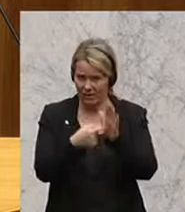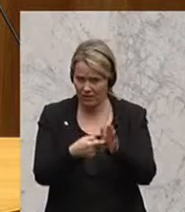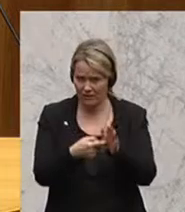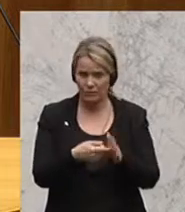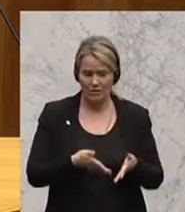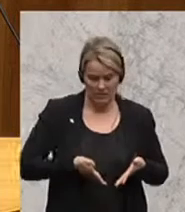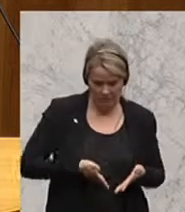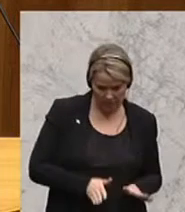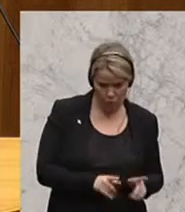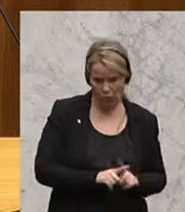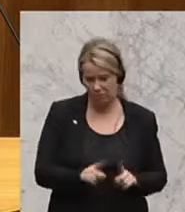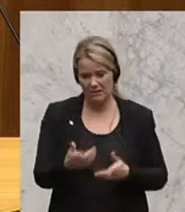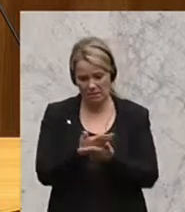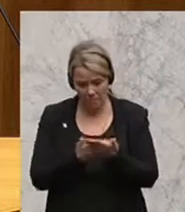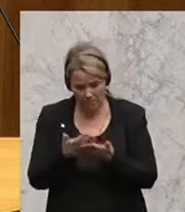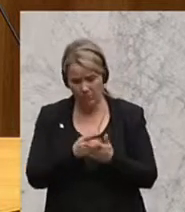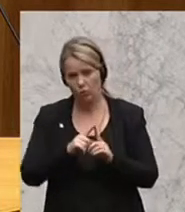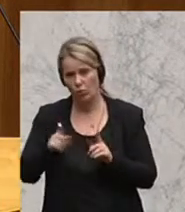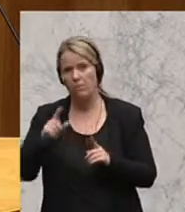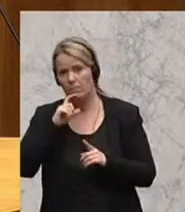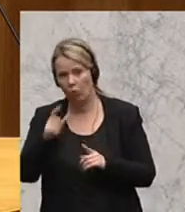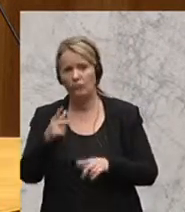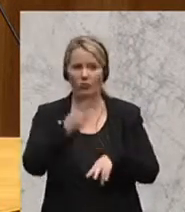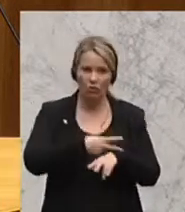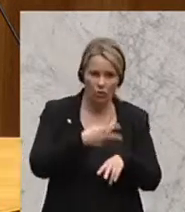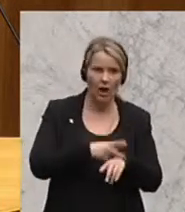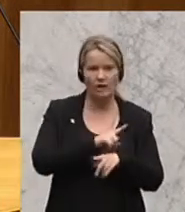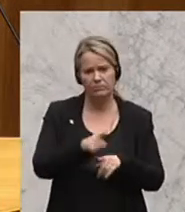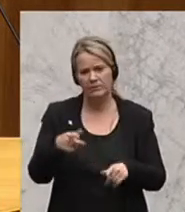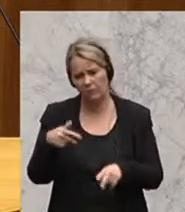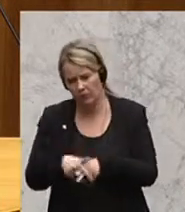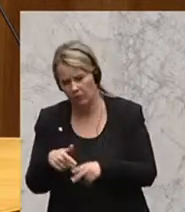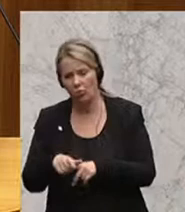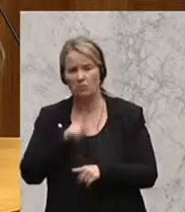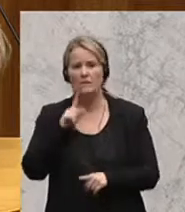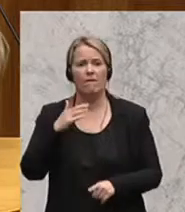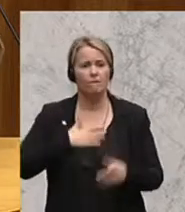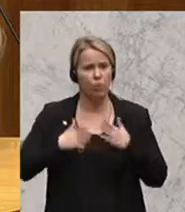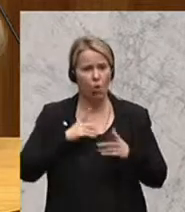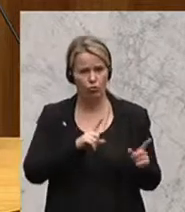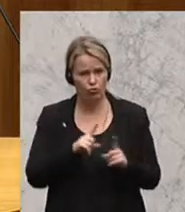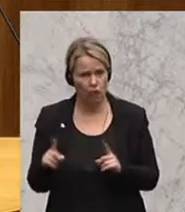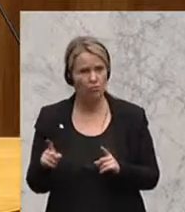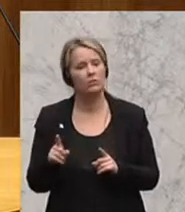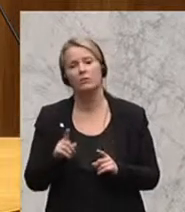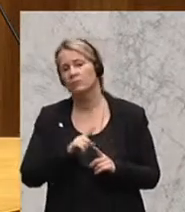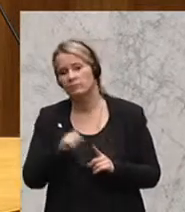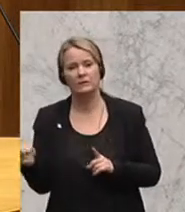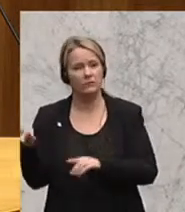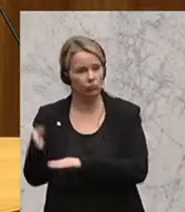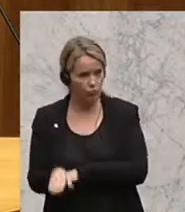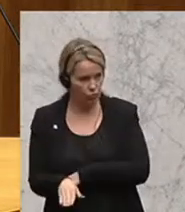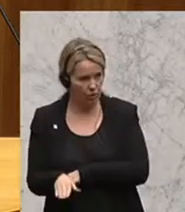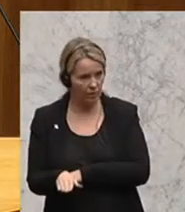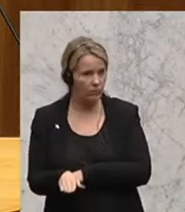der Geburt über die Bildung, über den Beruf, von der Krankheit über die Gebrechen bis zum Wohlstand und vielleicht bis zum Ableben